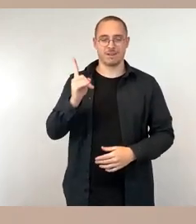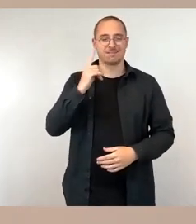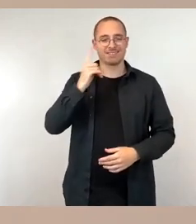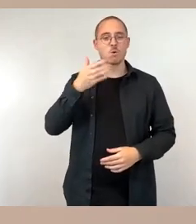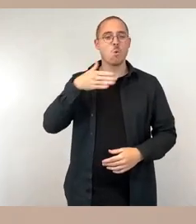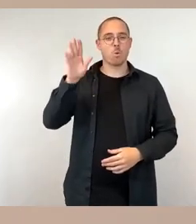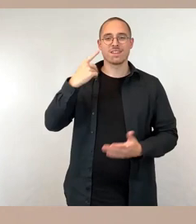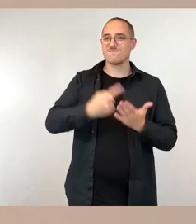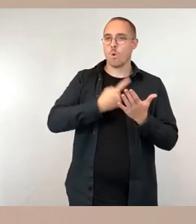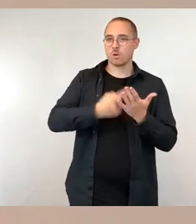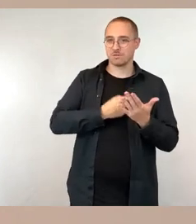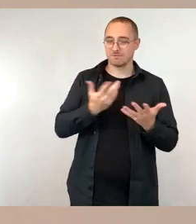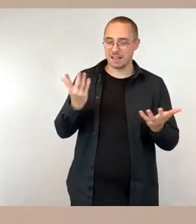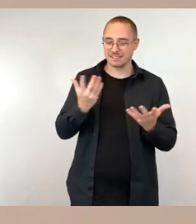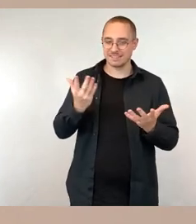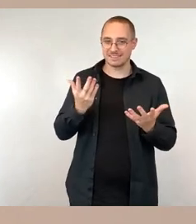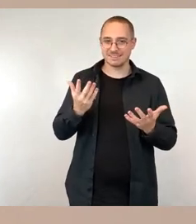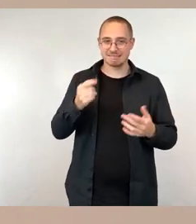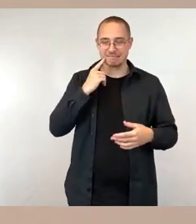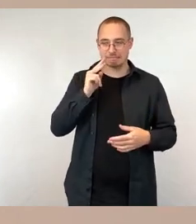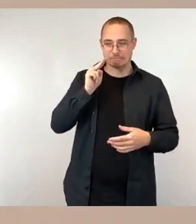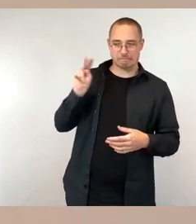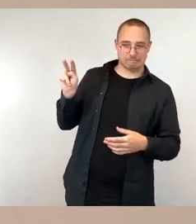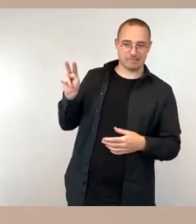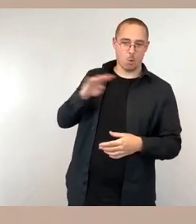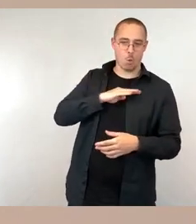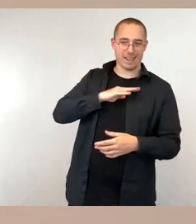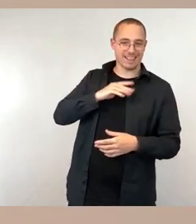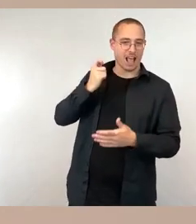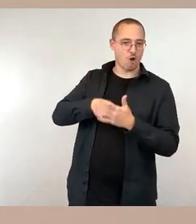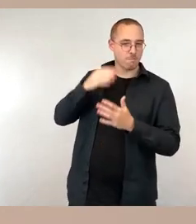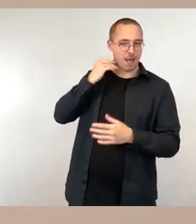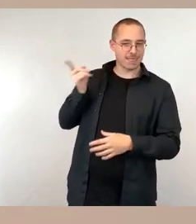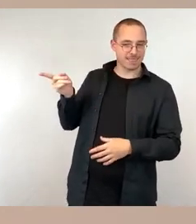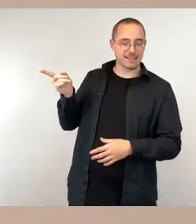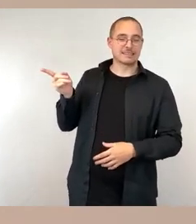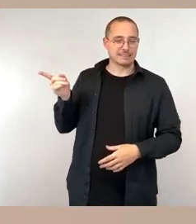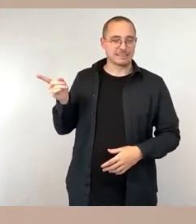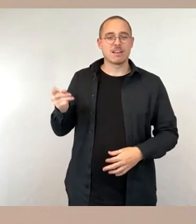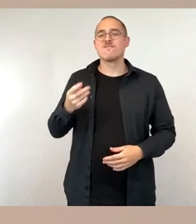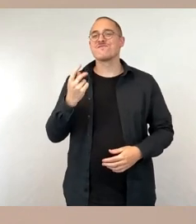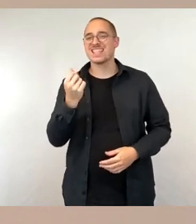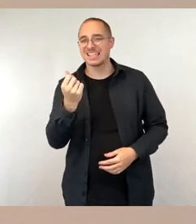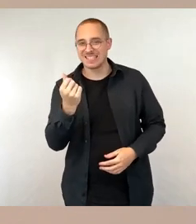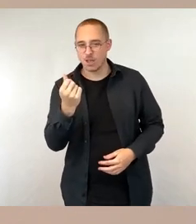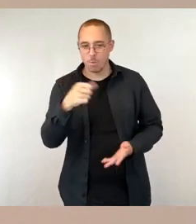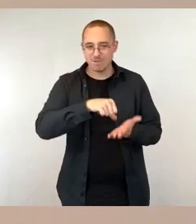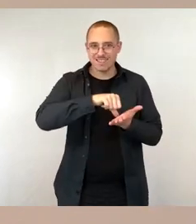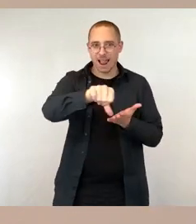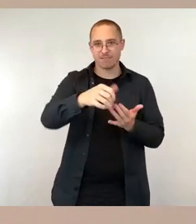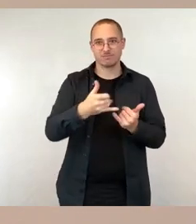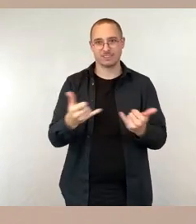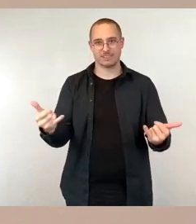auf die Kollegin Kaufmann neben mir, ist die Finanzierung dieses Parkhausvorhabens. Das ist, glaube ich, jetzt die größere Hürde,